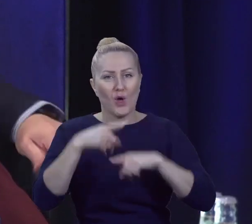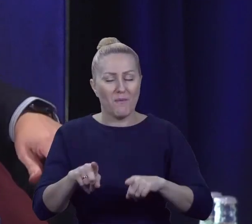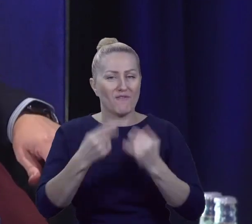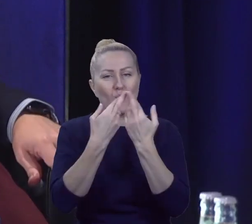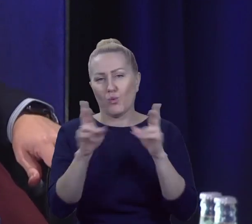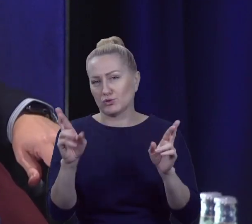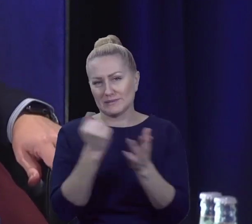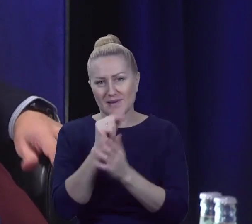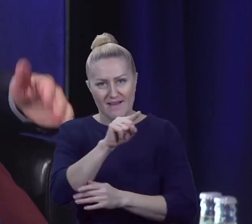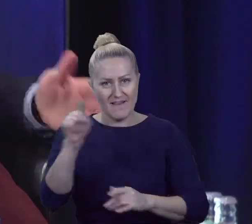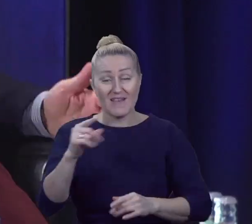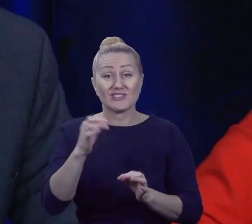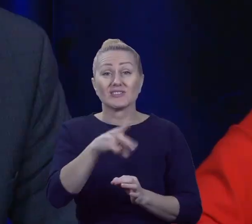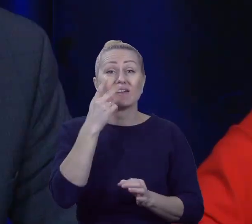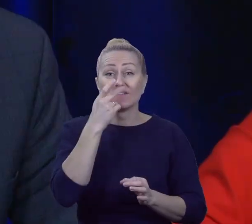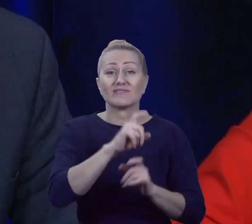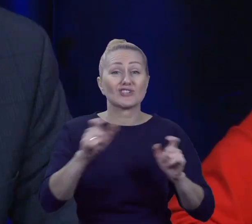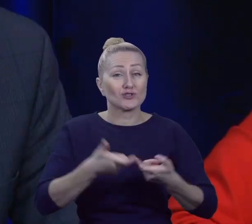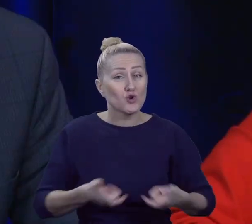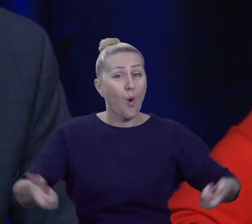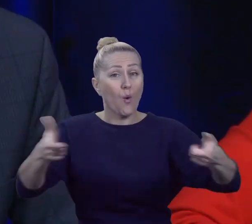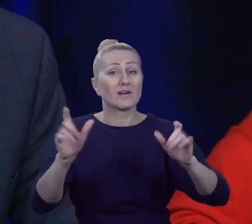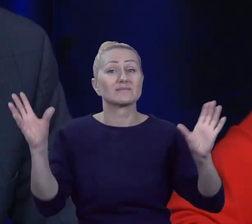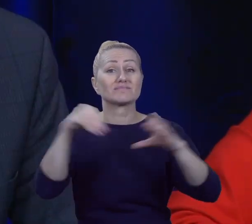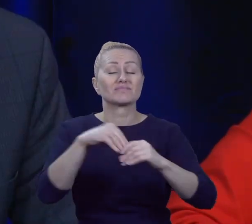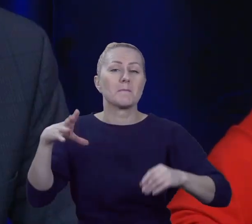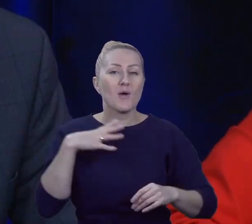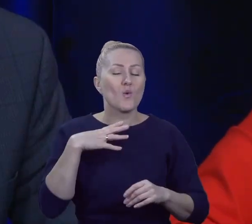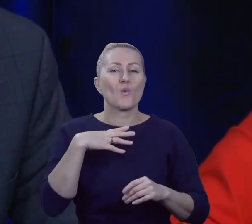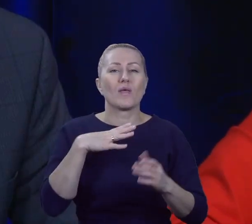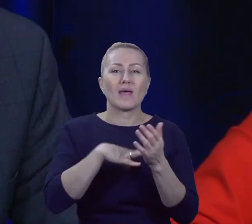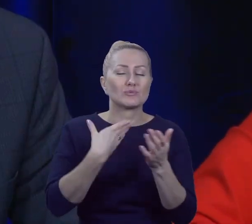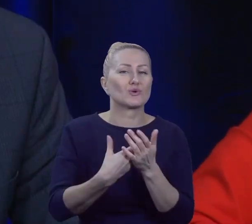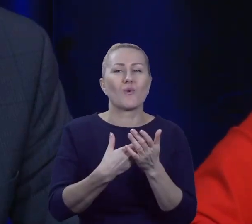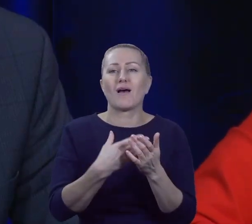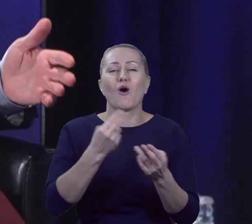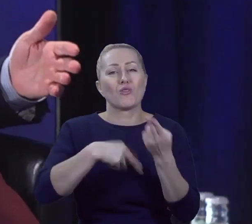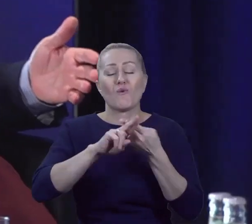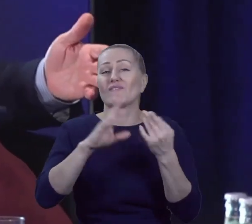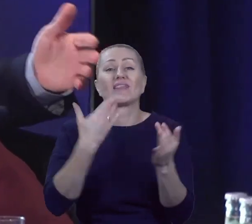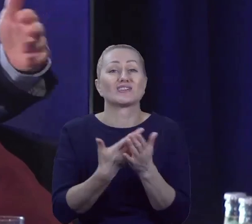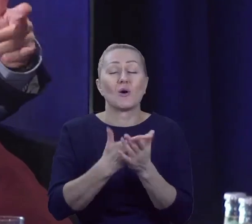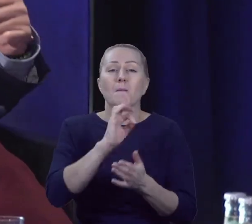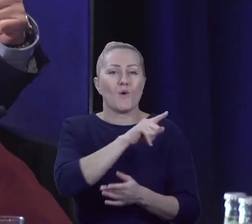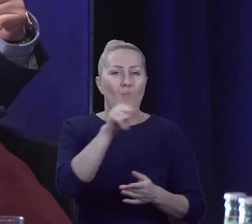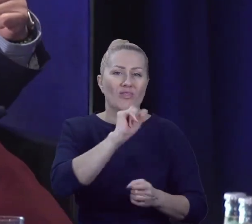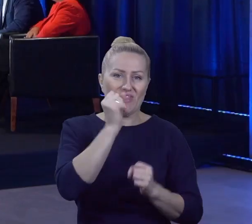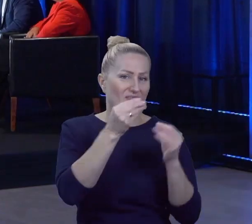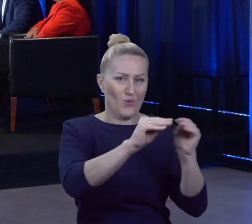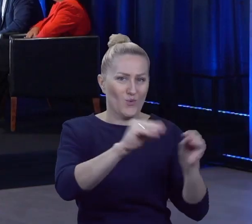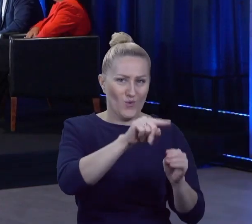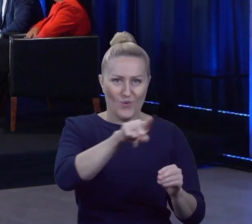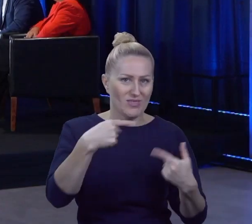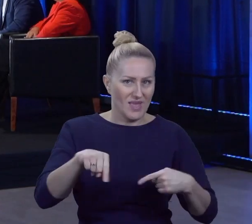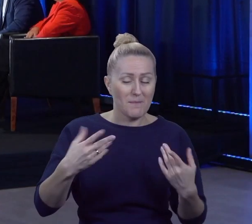też padało w czasie kongresu, że być może to dlatego, że nikt ich tego nie nauczył. Znaczy, że ludzie nie wiedzą tak naprawdę. Ja wiem, że dla